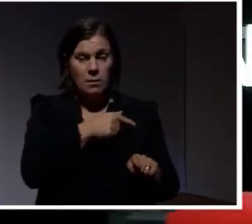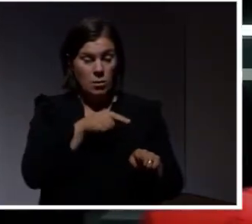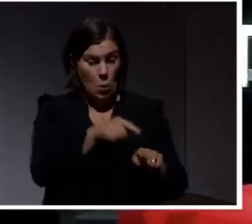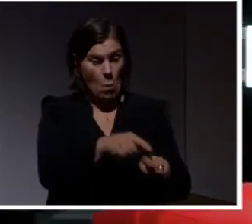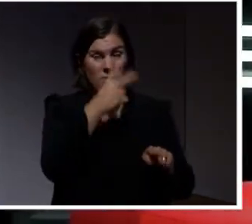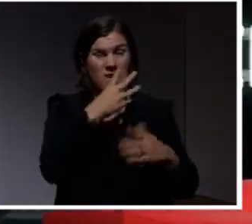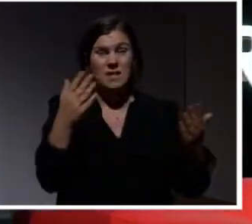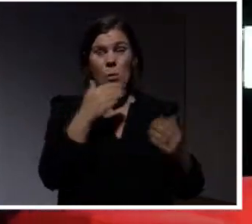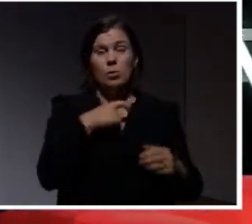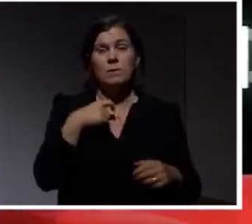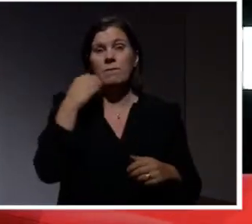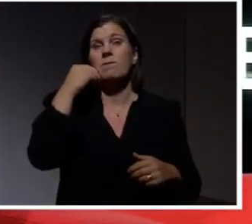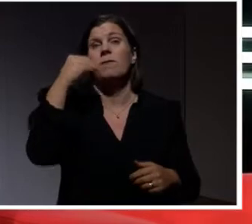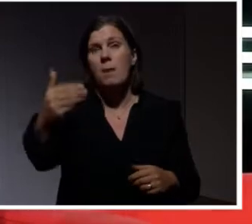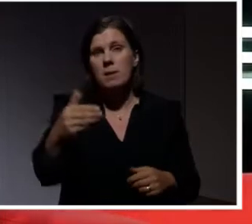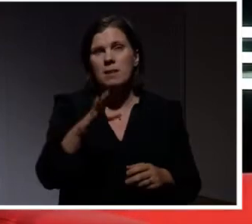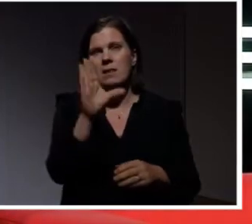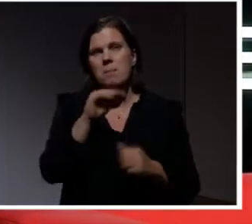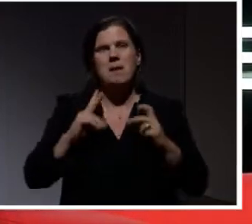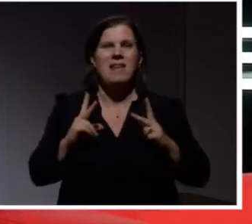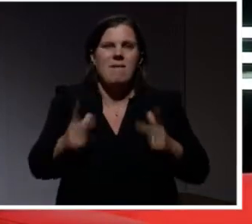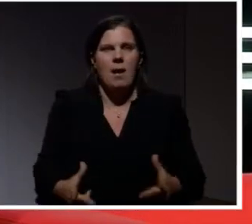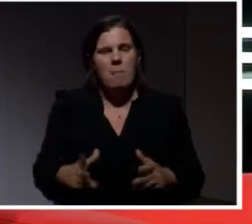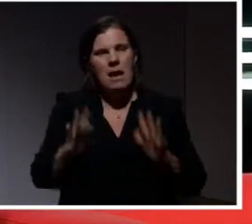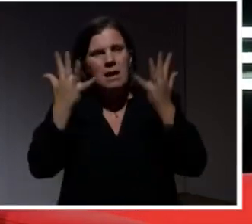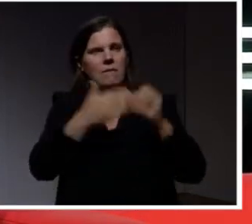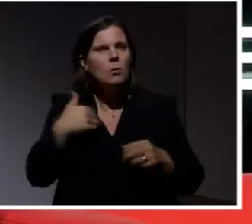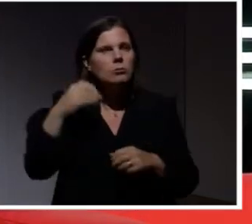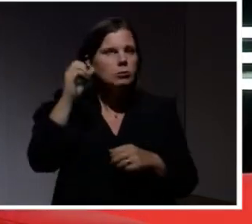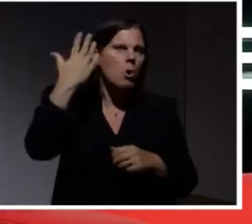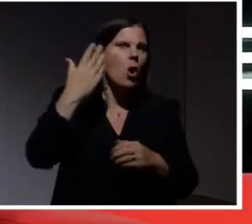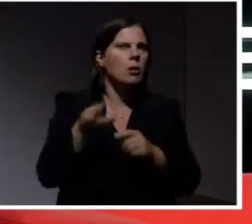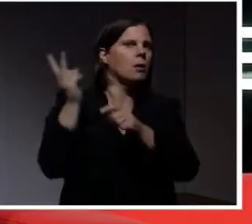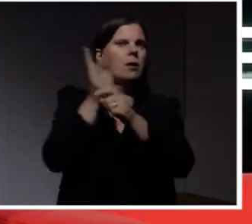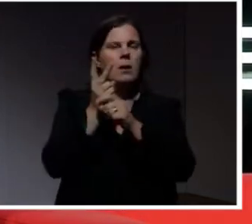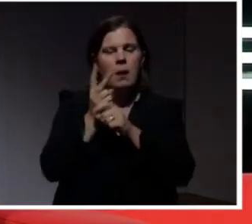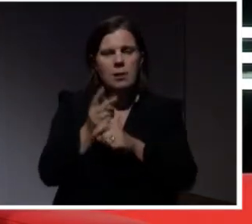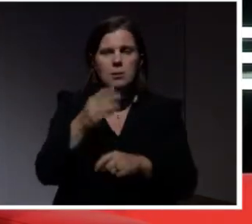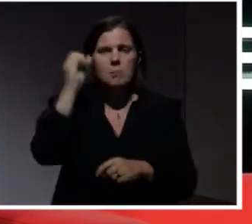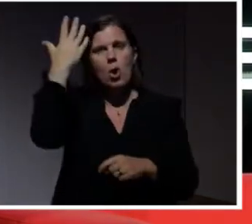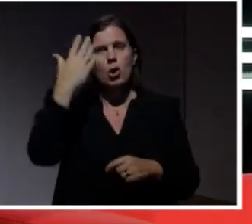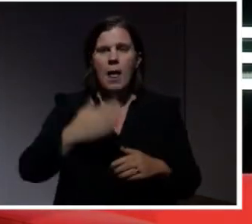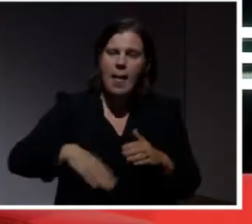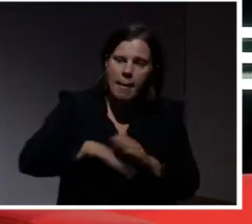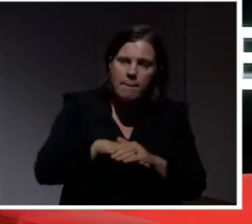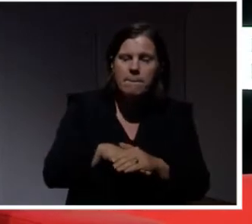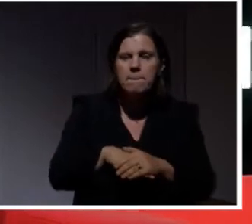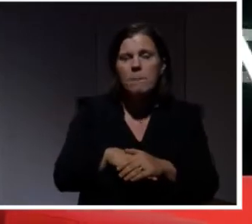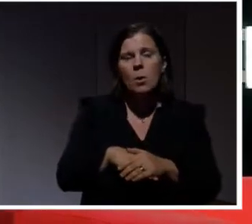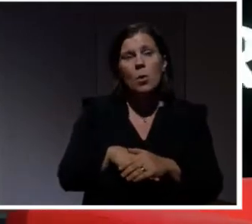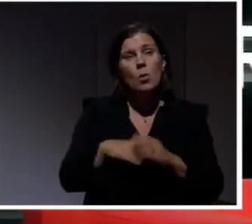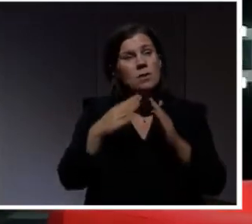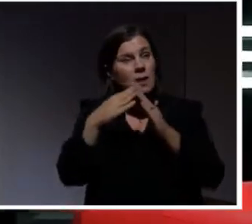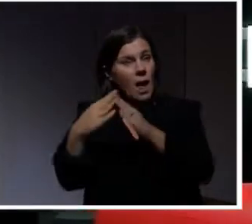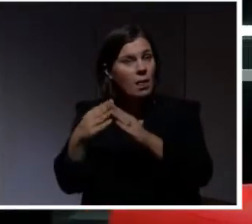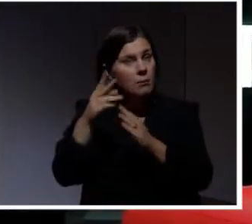framtiden till vårt bekvämare liv. Vårt smartare liv. Vårt smartare hem. Smartare städer.